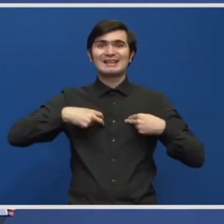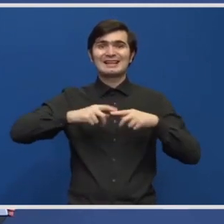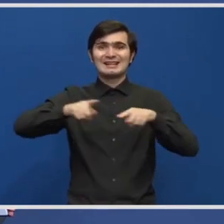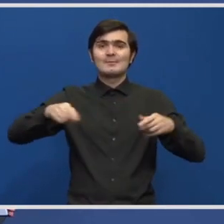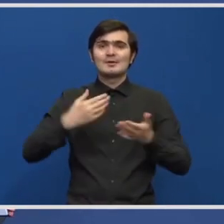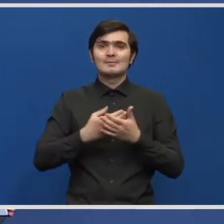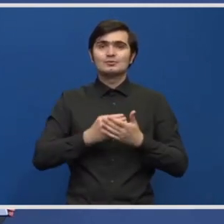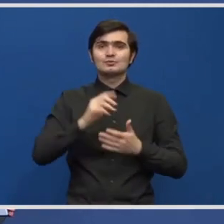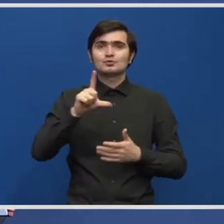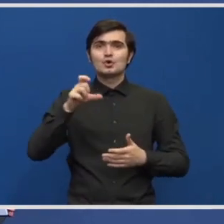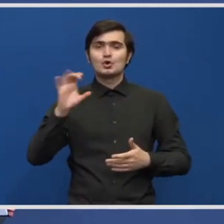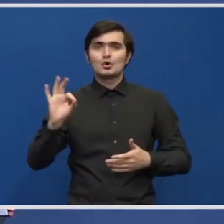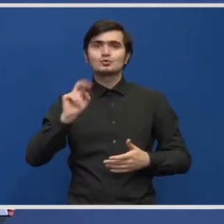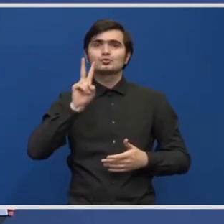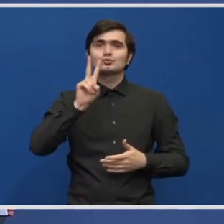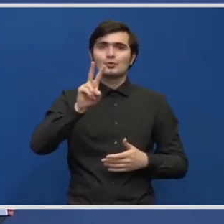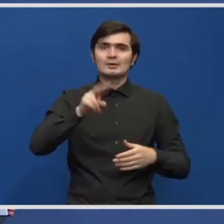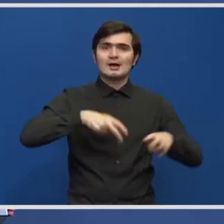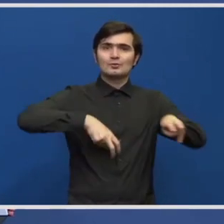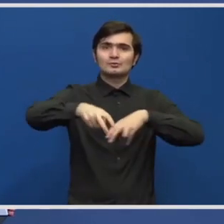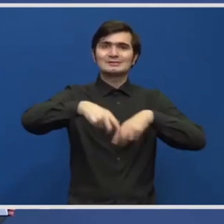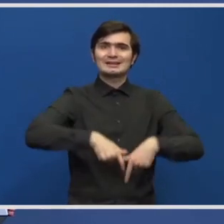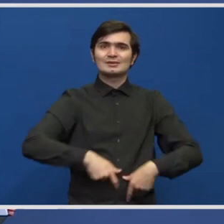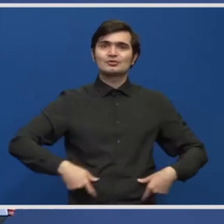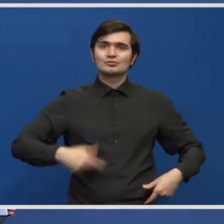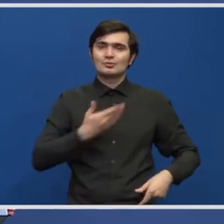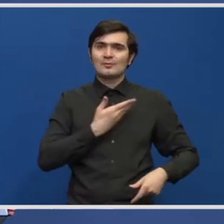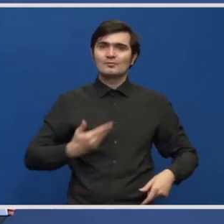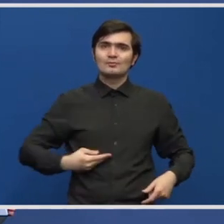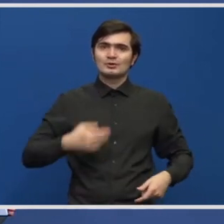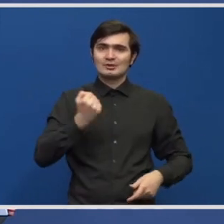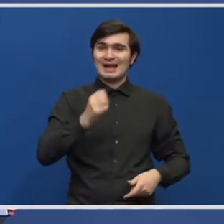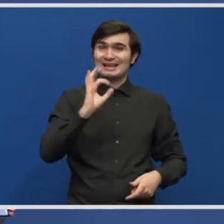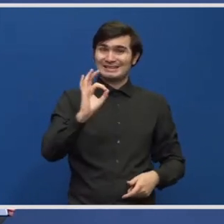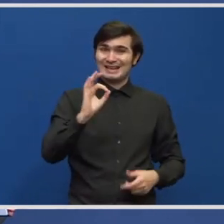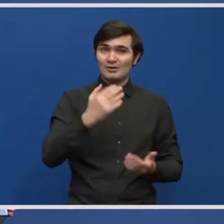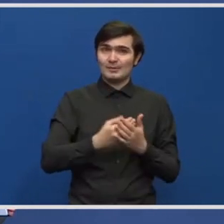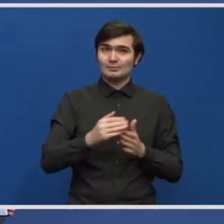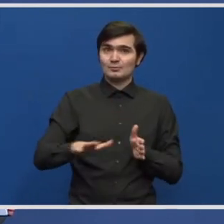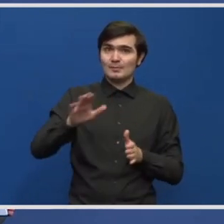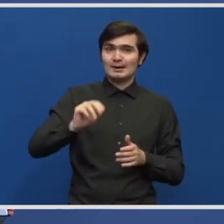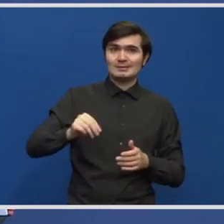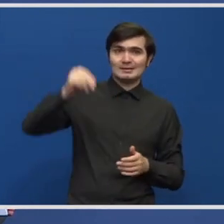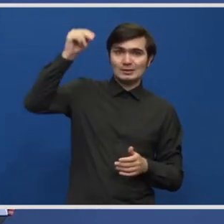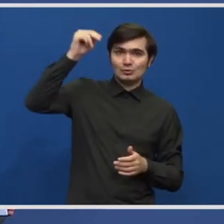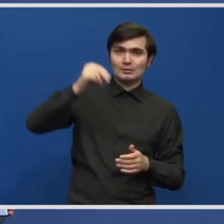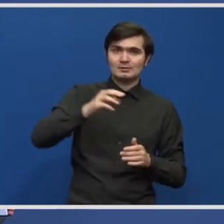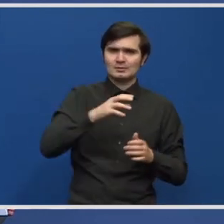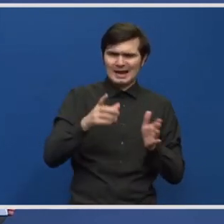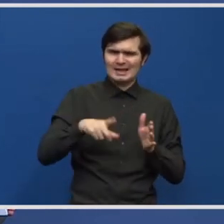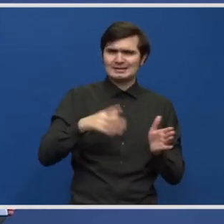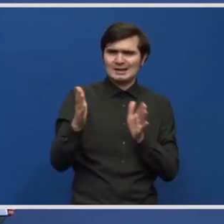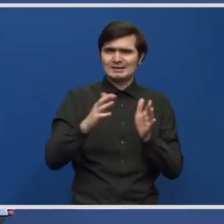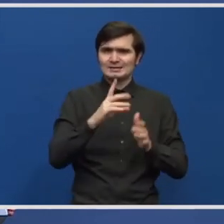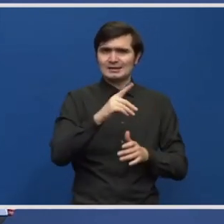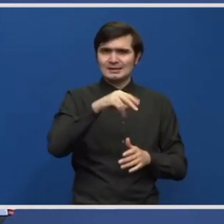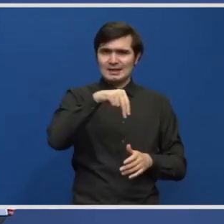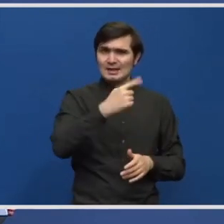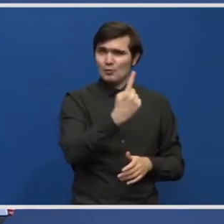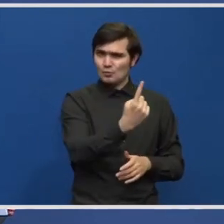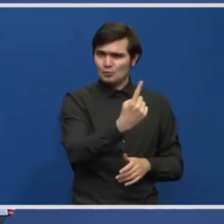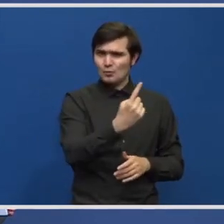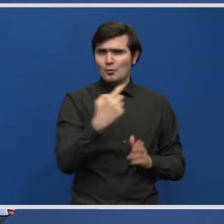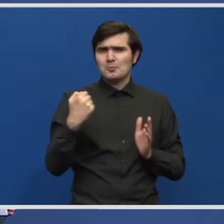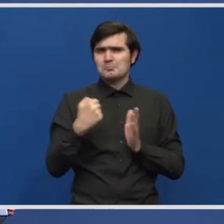lotul 2 din autostrada de centra Bucureștiului, autostrada A0, în partea de nord. Lotul 2 este între DN1, deci zona Corbeanca,